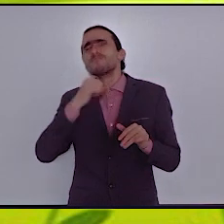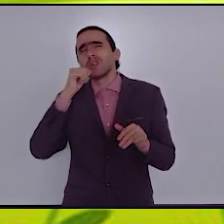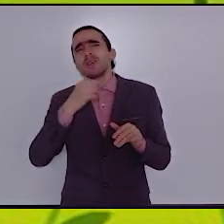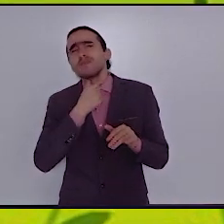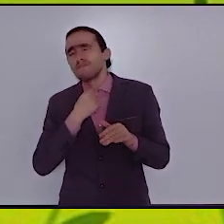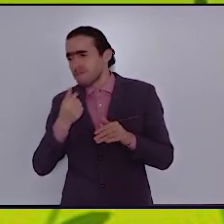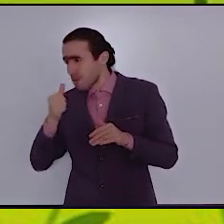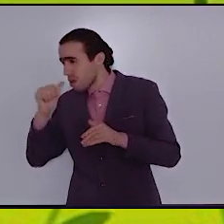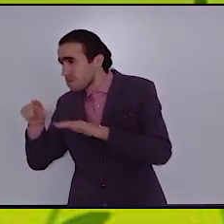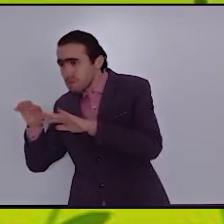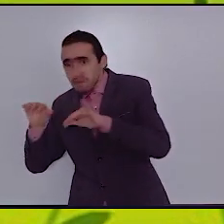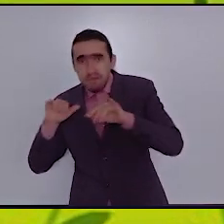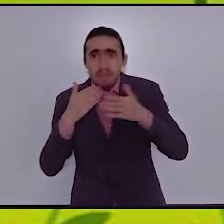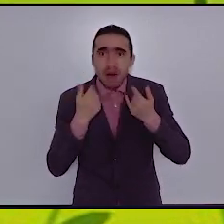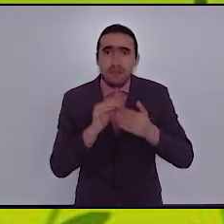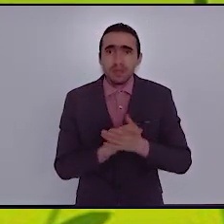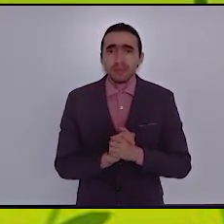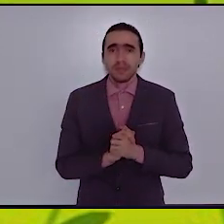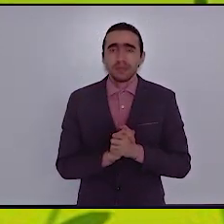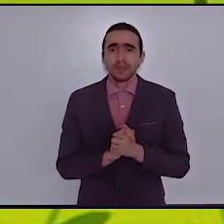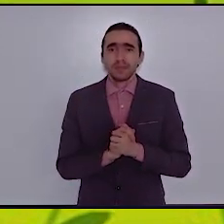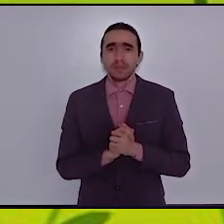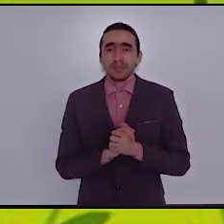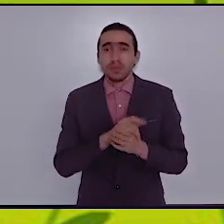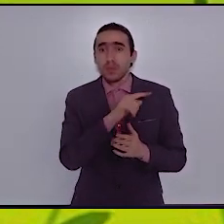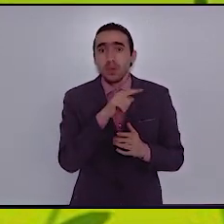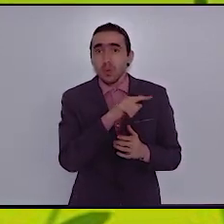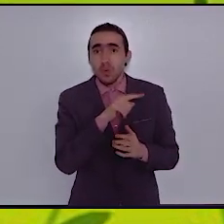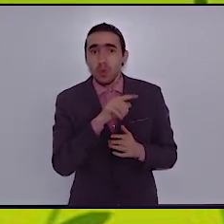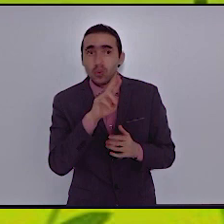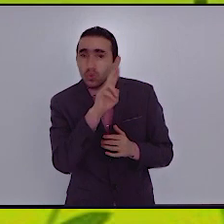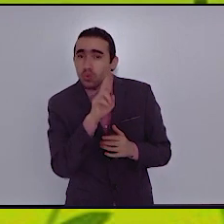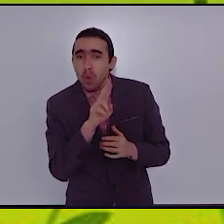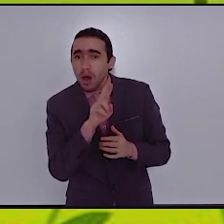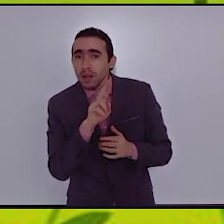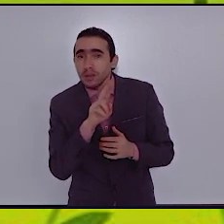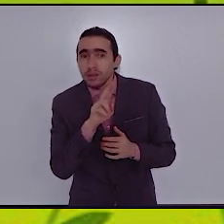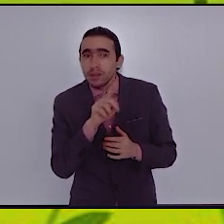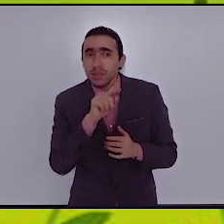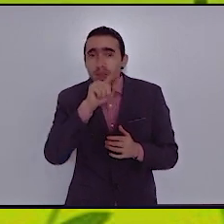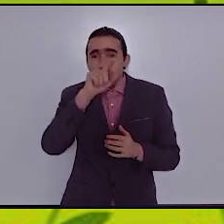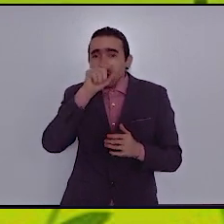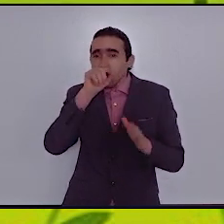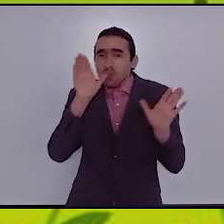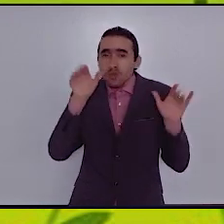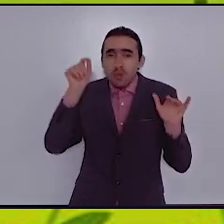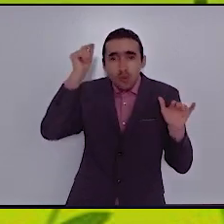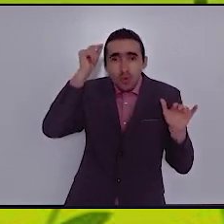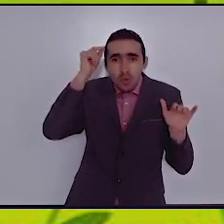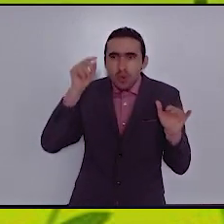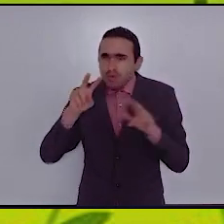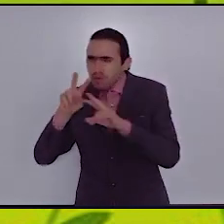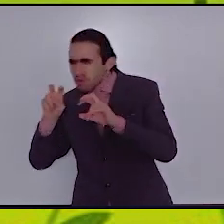ماذا وجد الغراب أثناء بحثه عن الماء؟ ماذا وجد